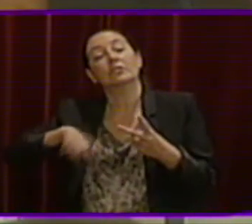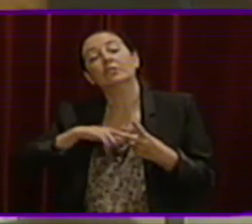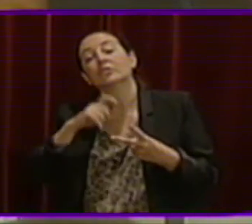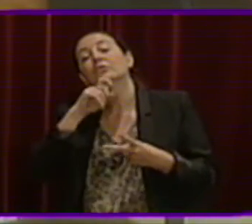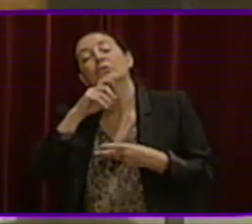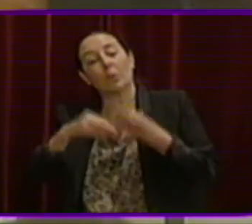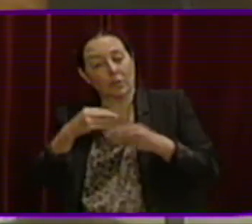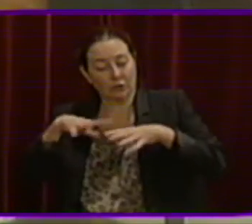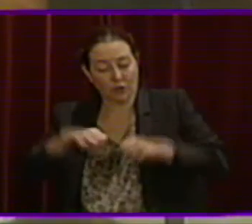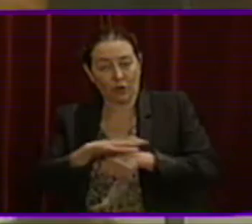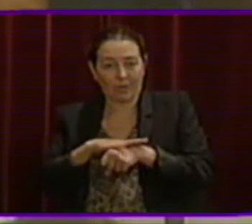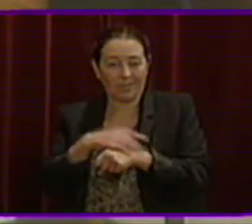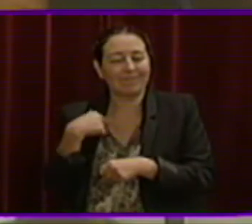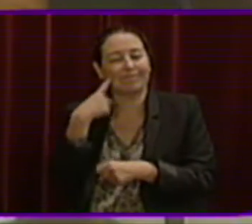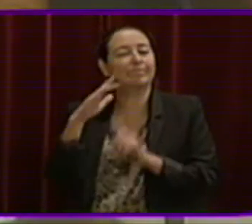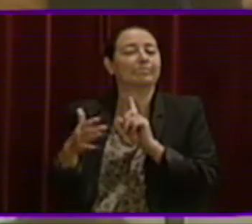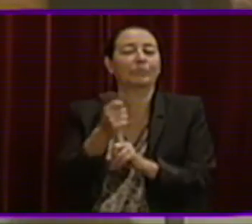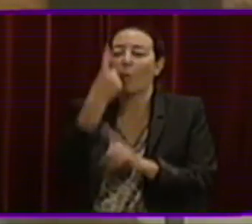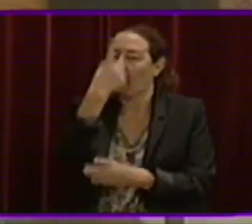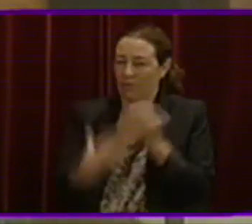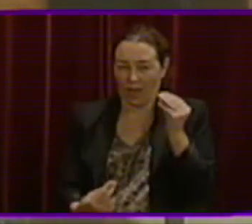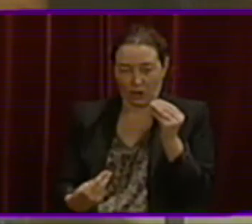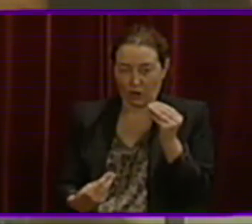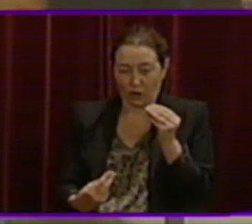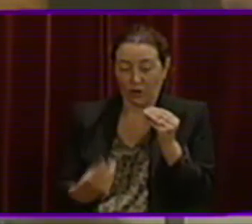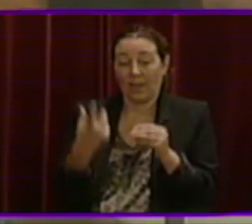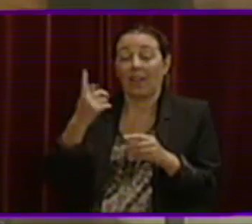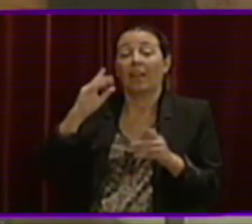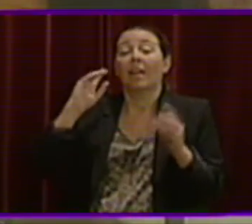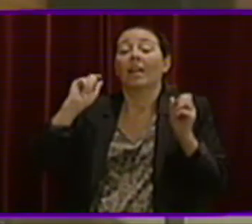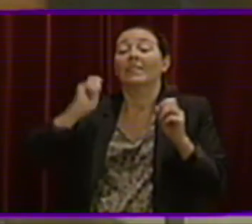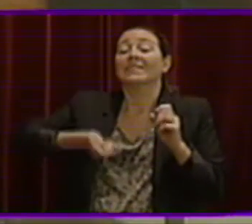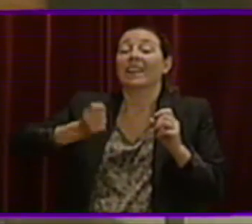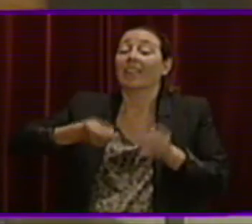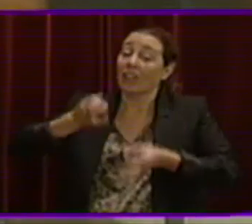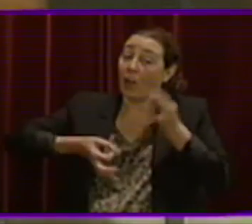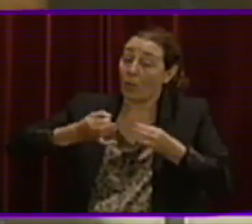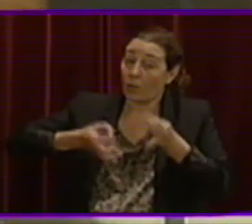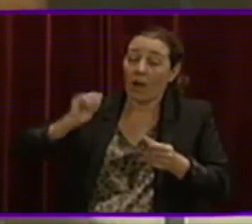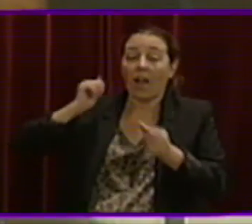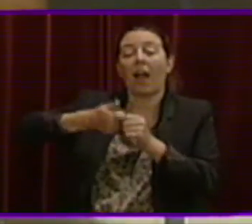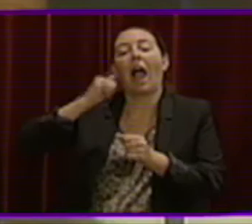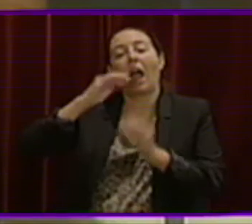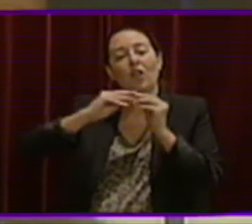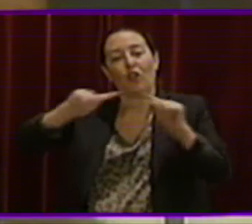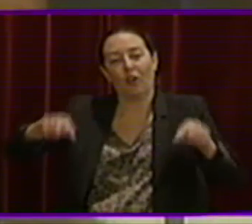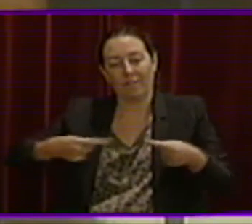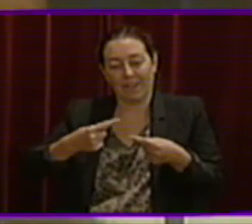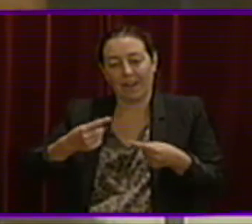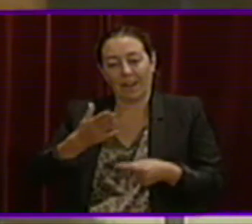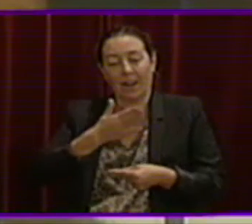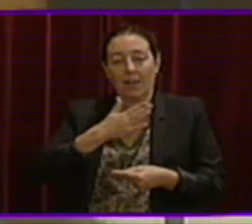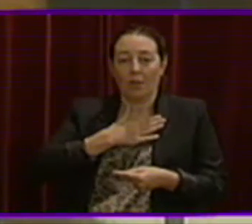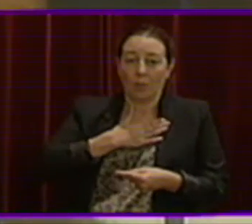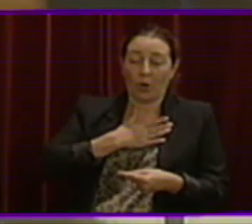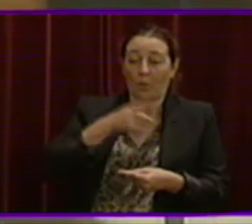arribar al govern és constatar una irregularitat. Hi havia, d'acord amb unes sentències judicials, hi havia un conveni entre la propietat